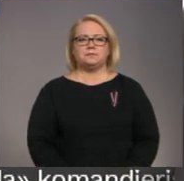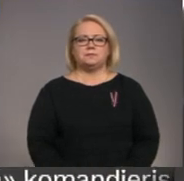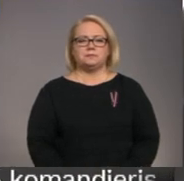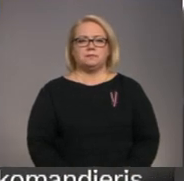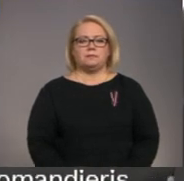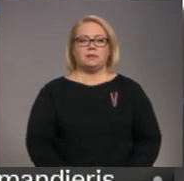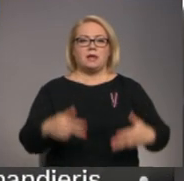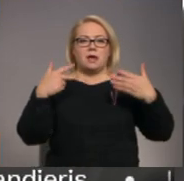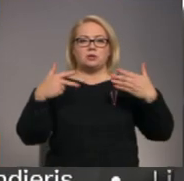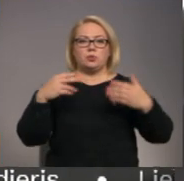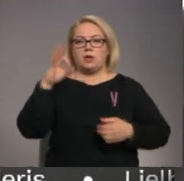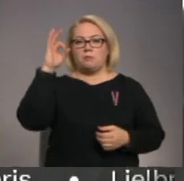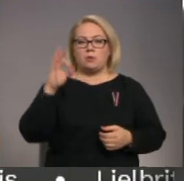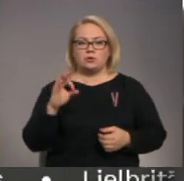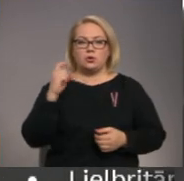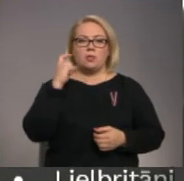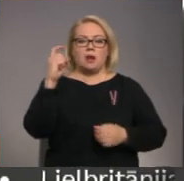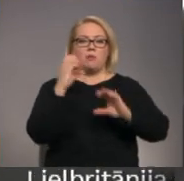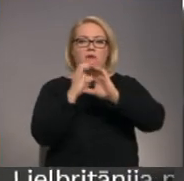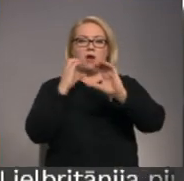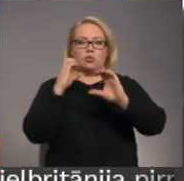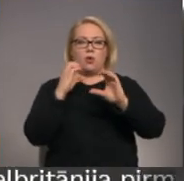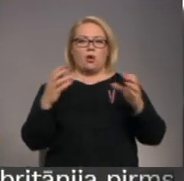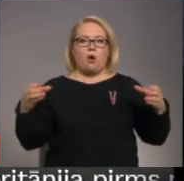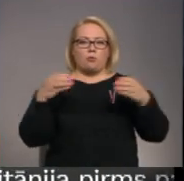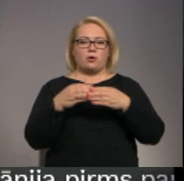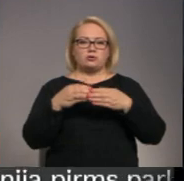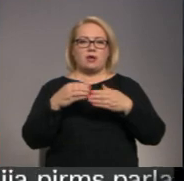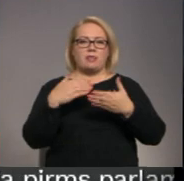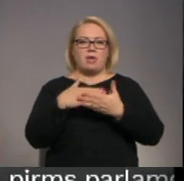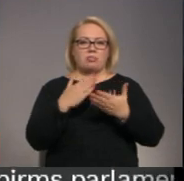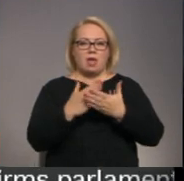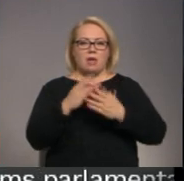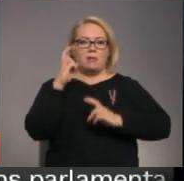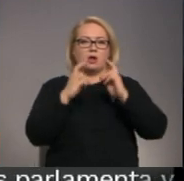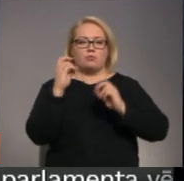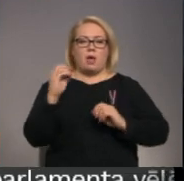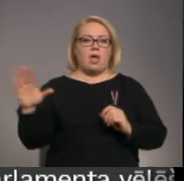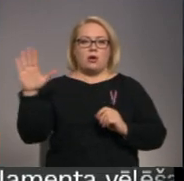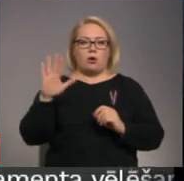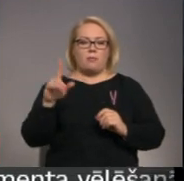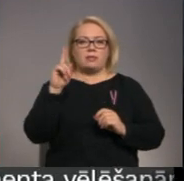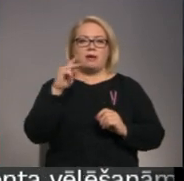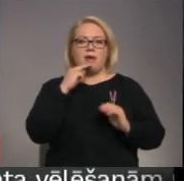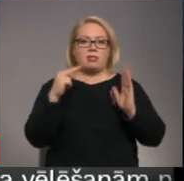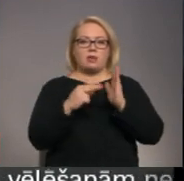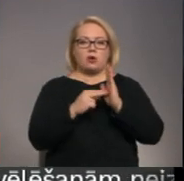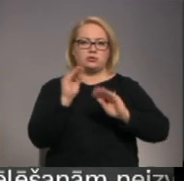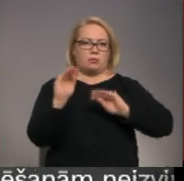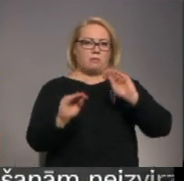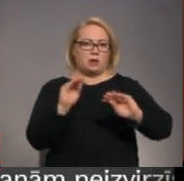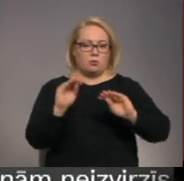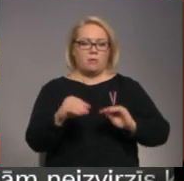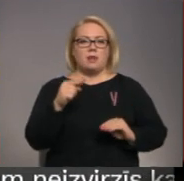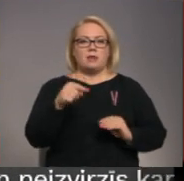80% no tramvaju vagona komplektejošām detaļām ir ražotas Eiropā izņemot elektronisko aprīkojumu.